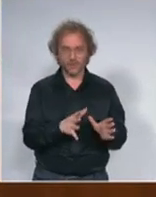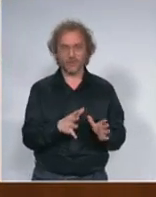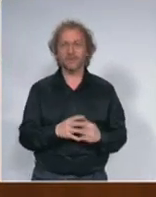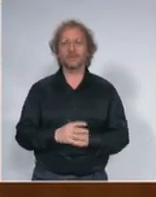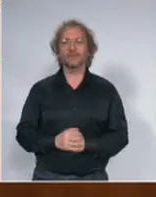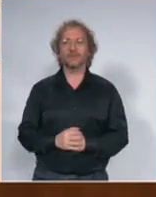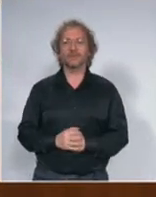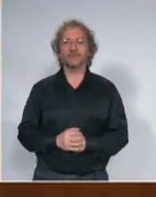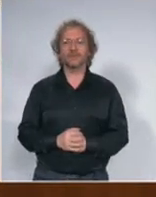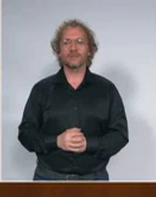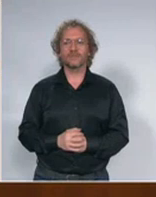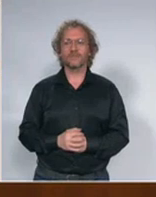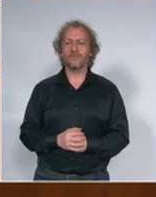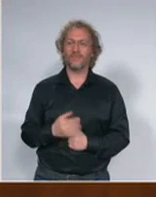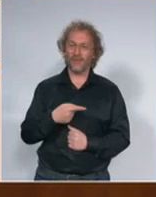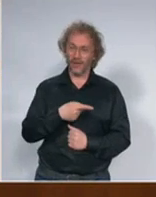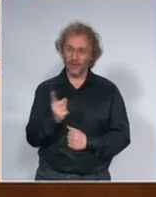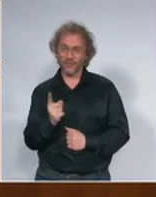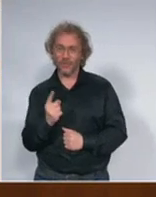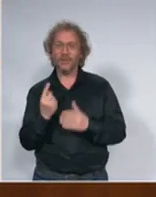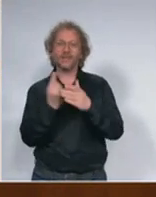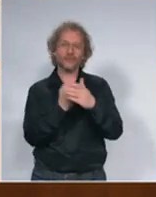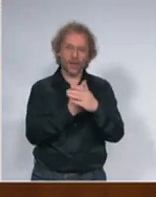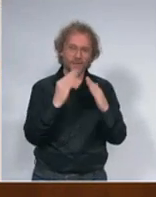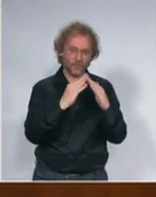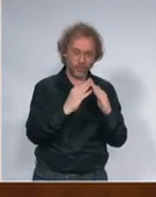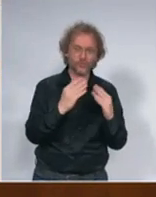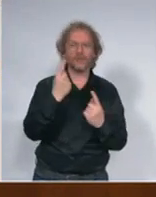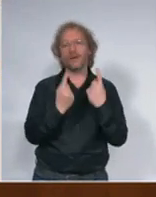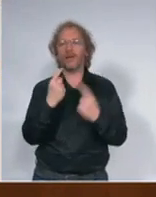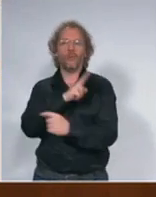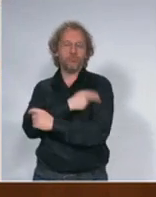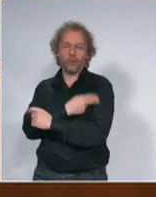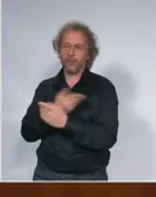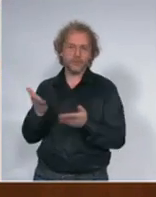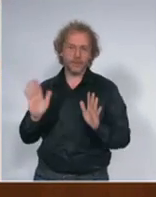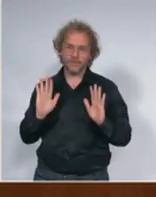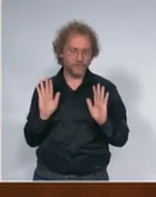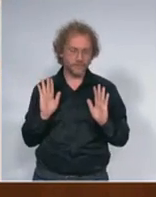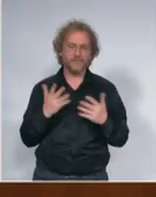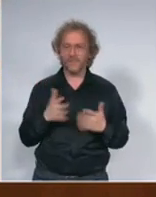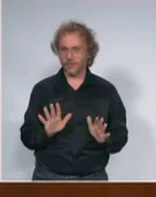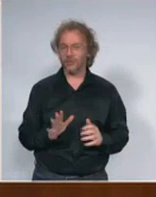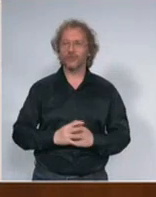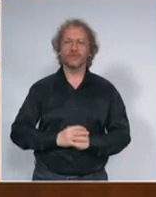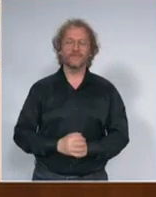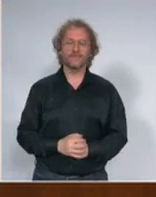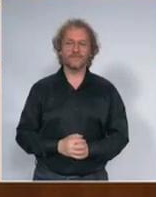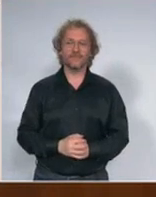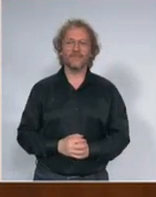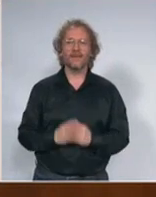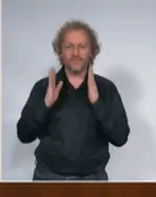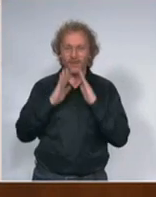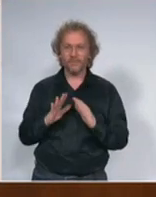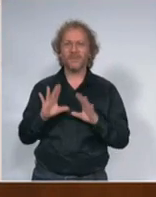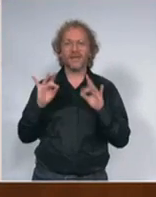infekcije međutim oni su izolovani da li u bolnici ili u kućnim uslovima stvarni broj rezervoara je makar 10 puta veći a